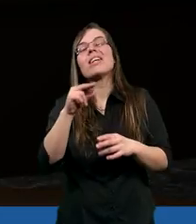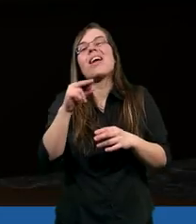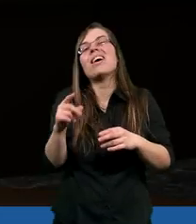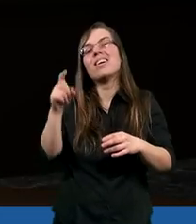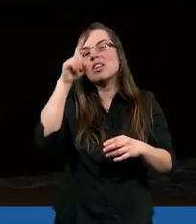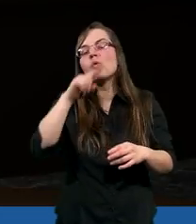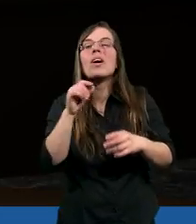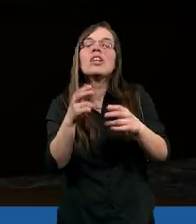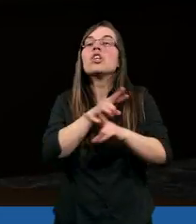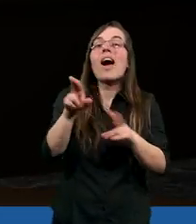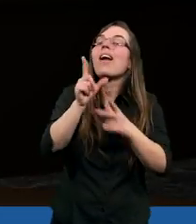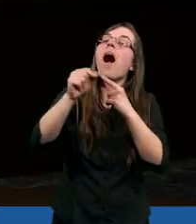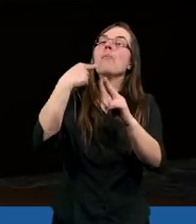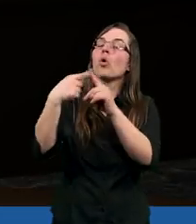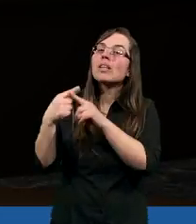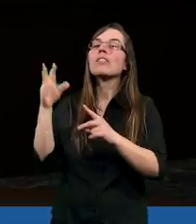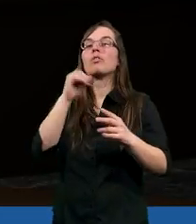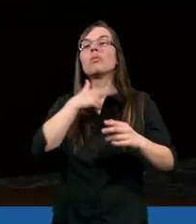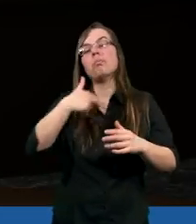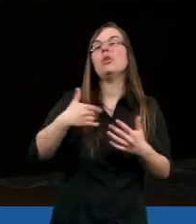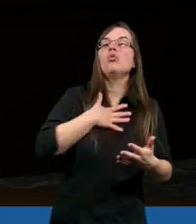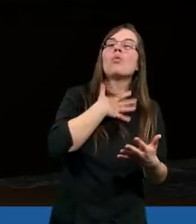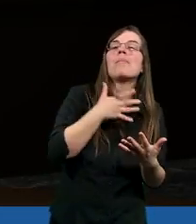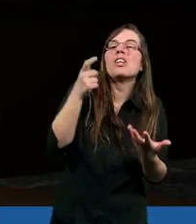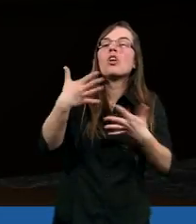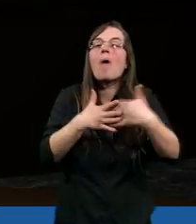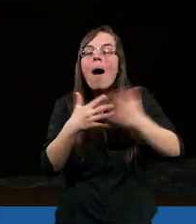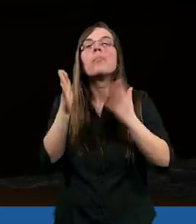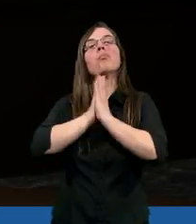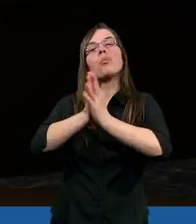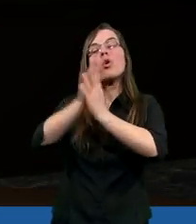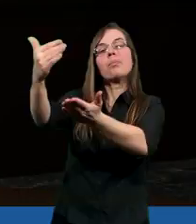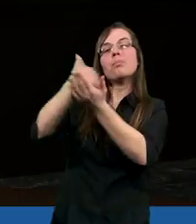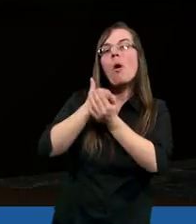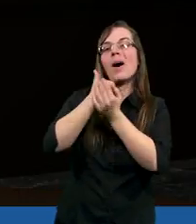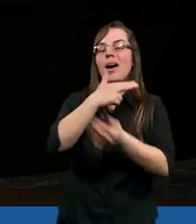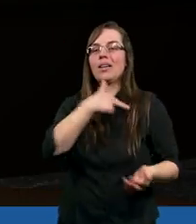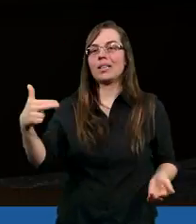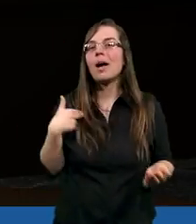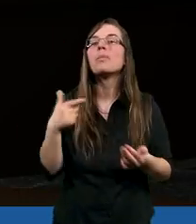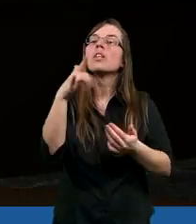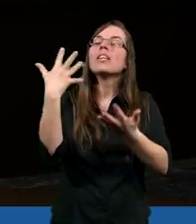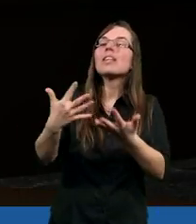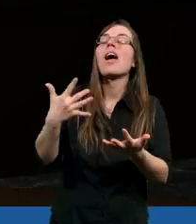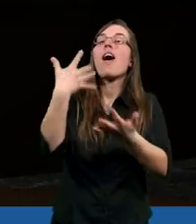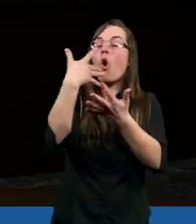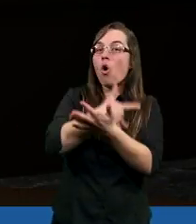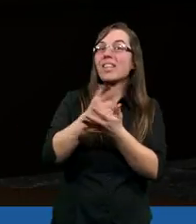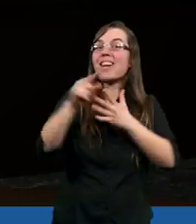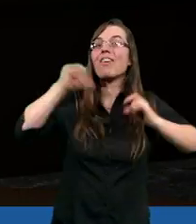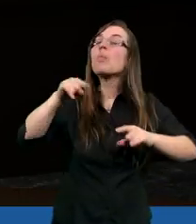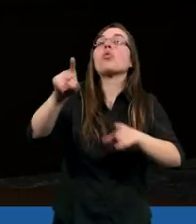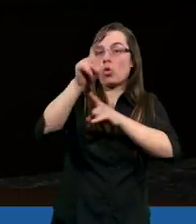rzeczywiście te motywacje, jeśli w modlitwie umocowane są w taki sposób, aby przynieść nam korzyść, to jest złe.